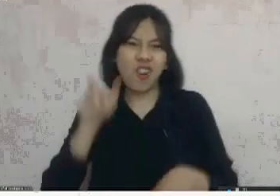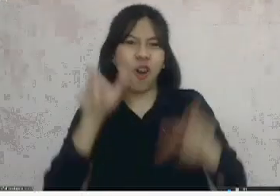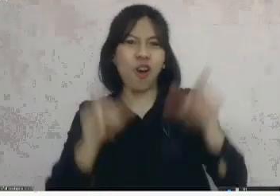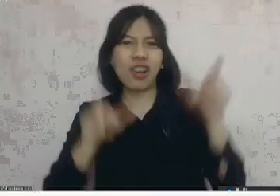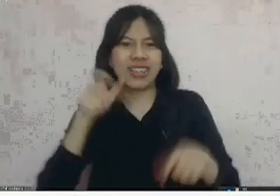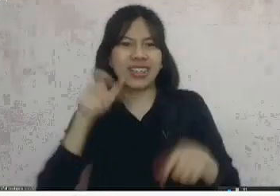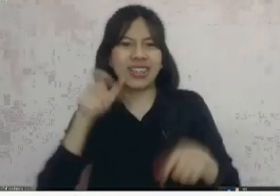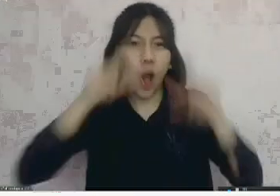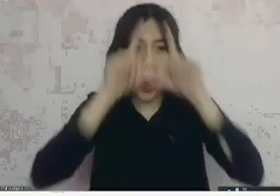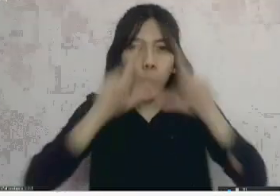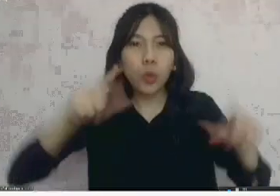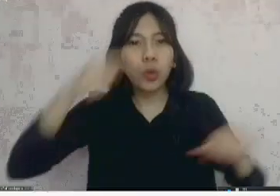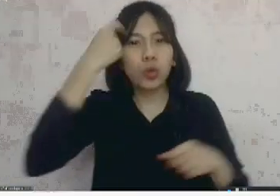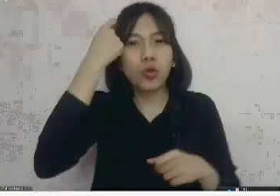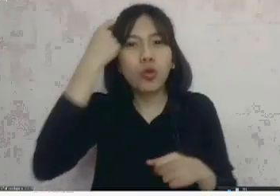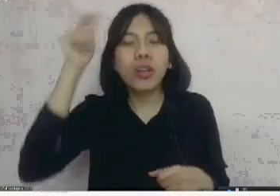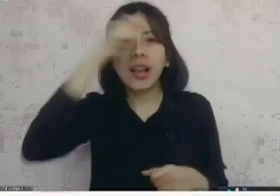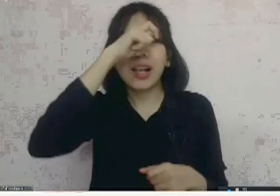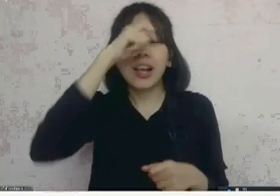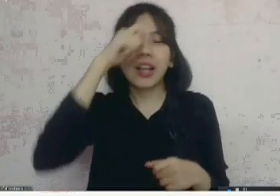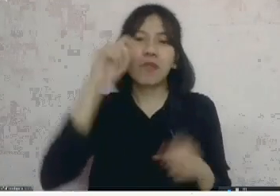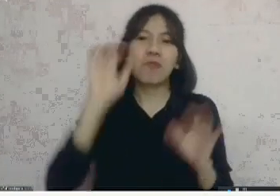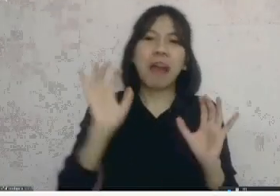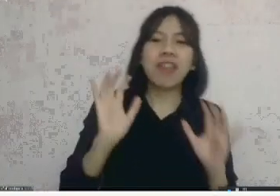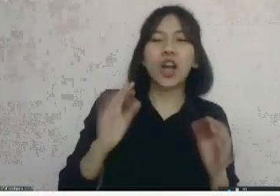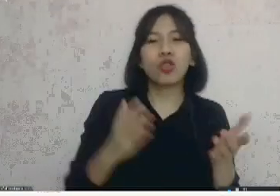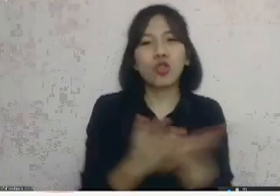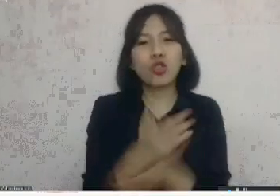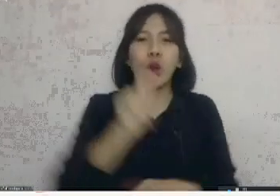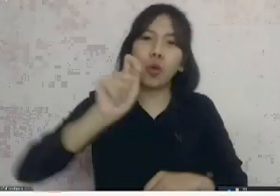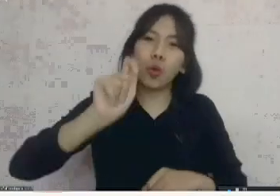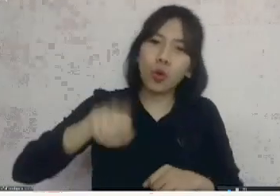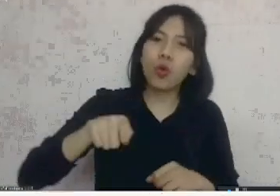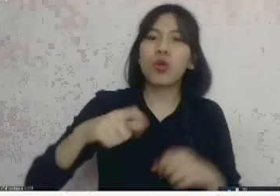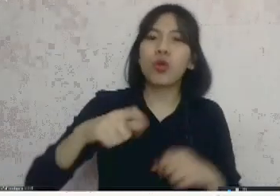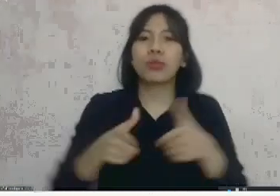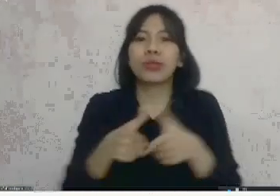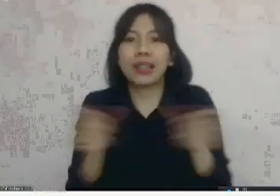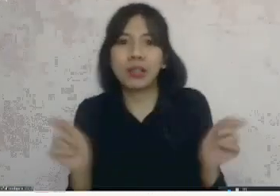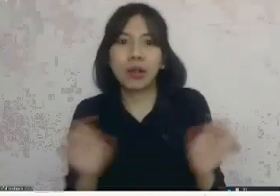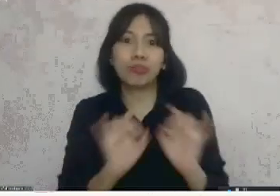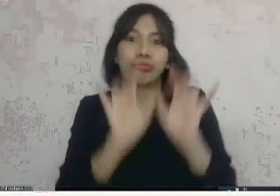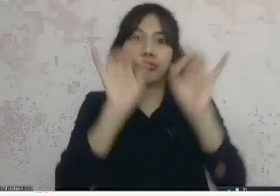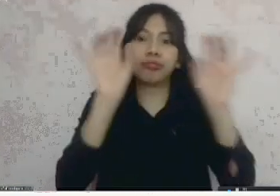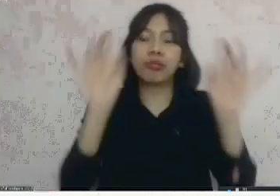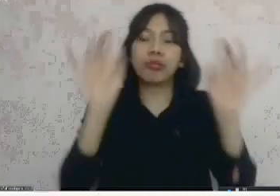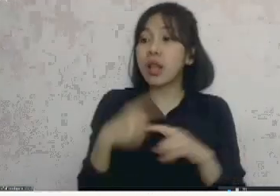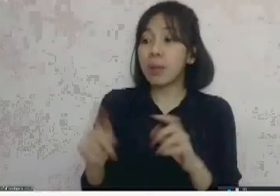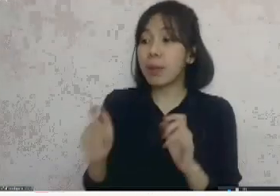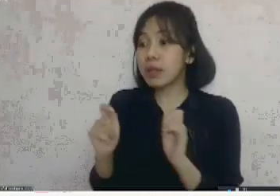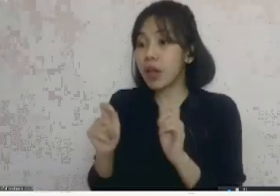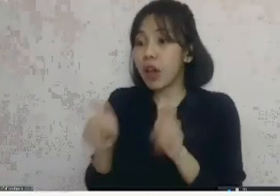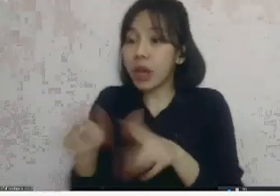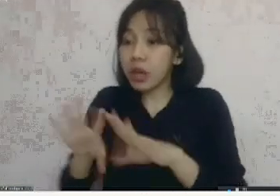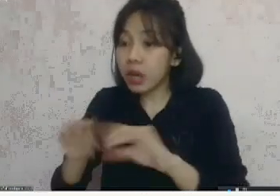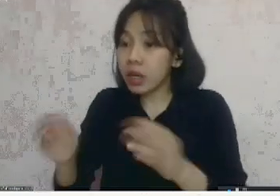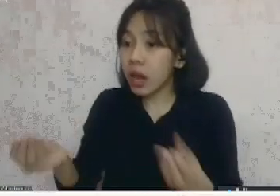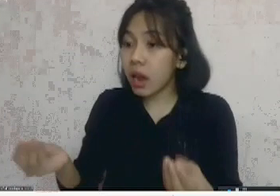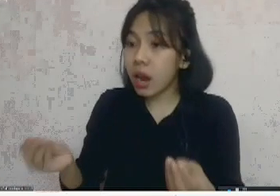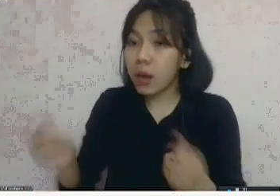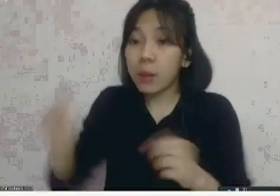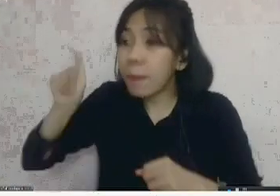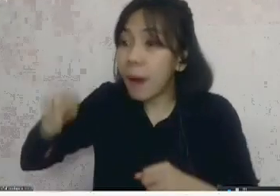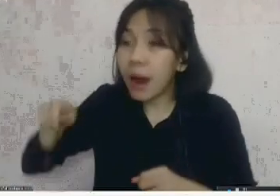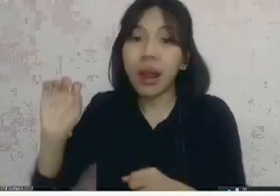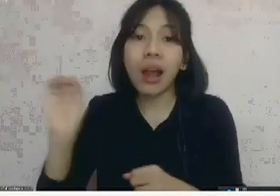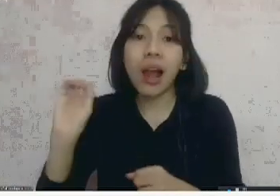pendidikan ada yang di sastra ada yang di hukum tapi ketika masuk dunia pekerjaan akhirnya gak kepake itu kan jadi sebuah apa ya